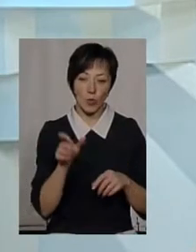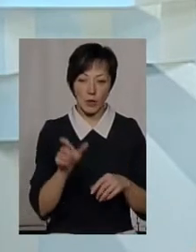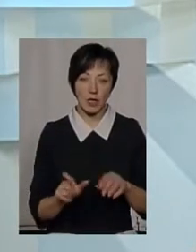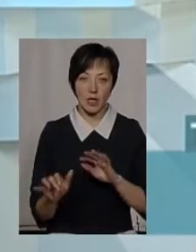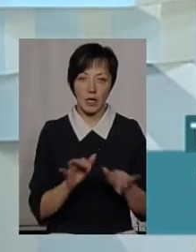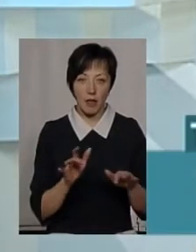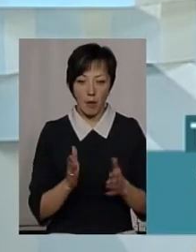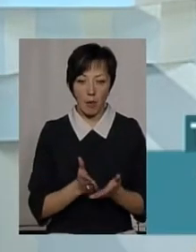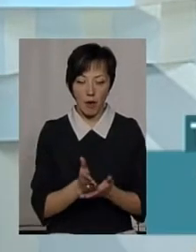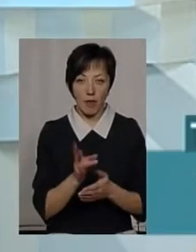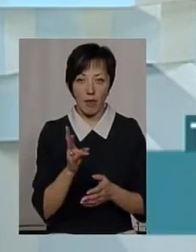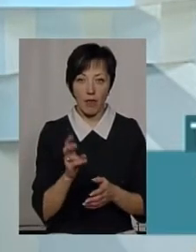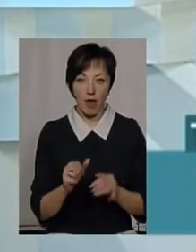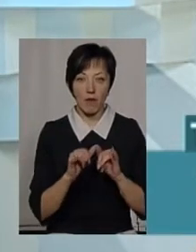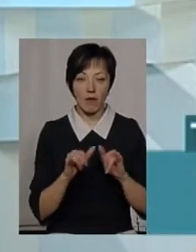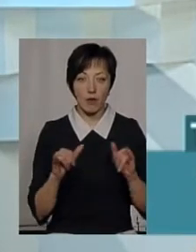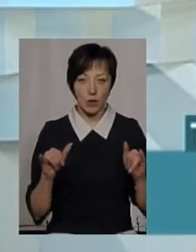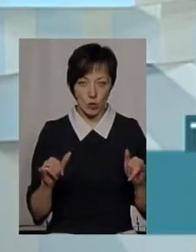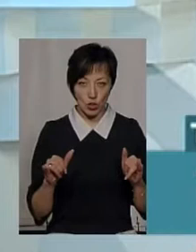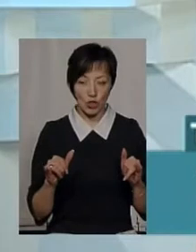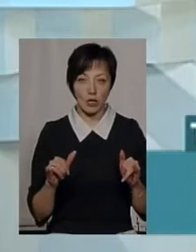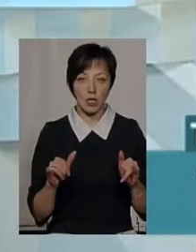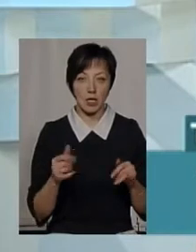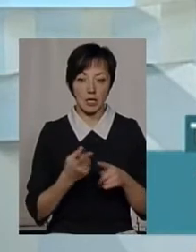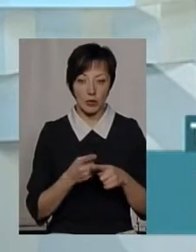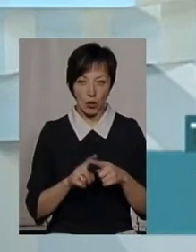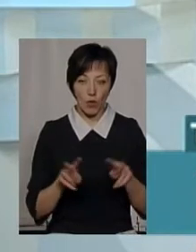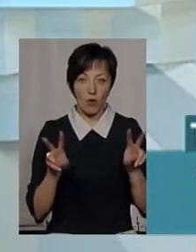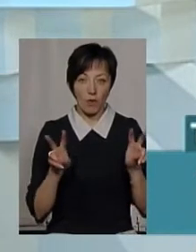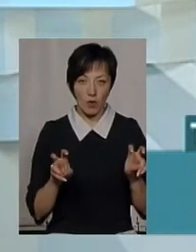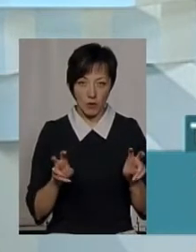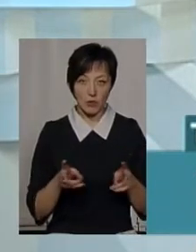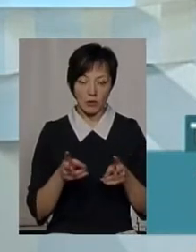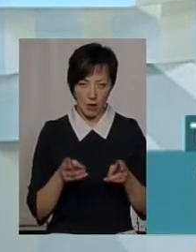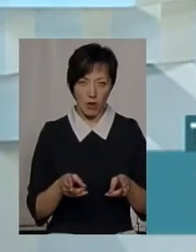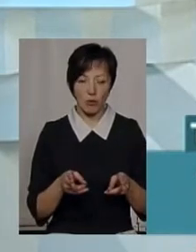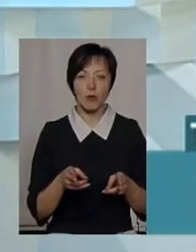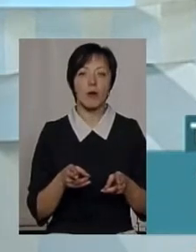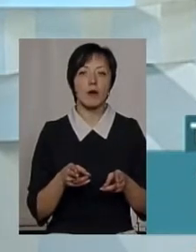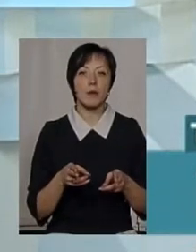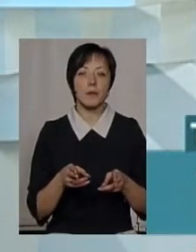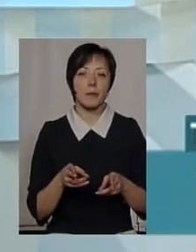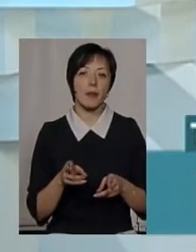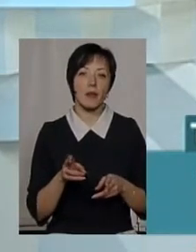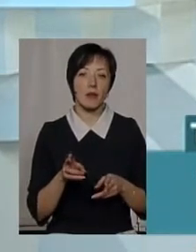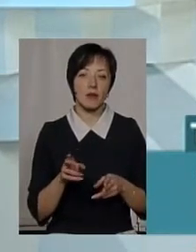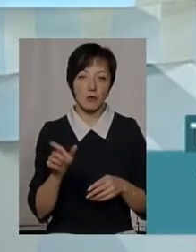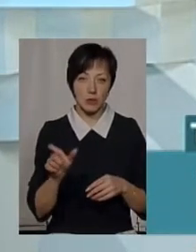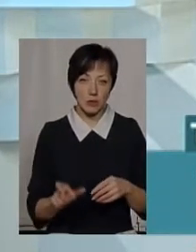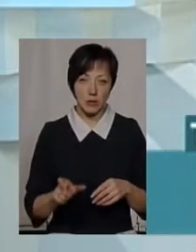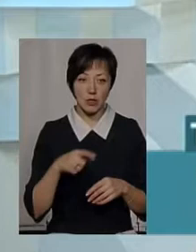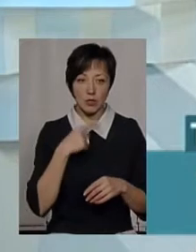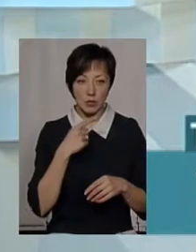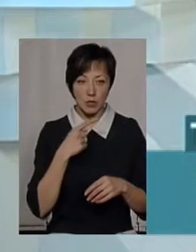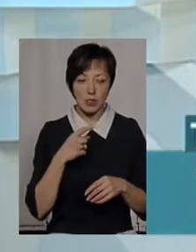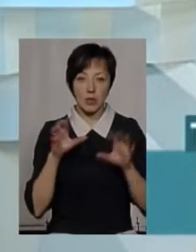діяльність, зокрема, направлено на вирушення даного виду водних біоресурсів, він, як каже